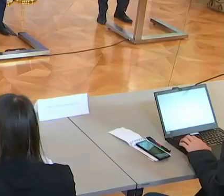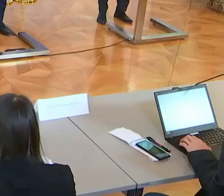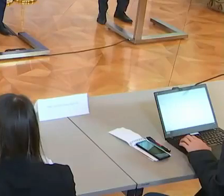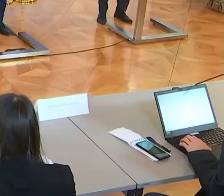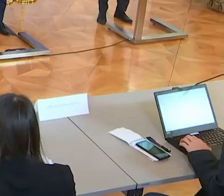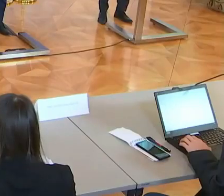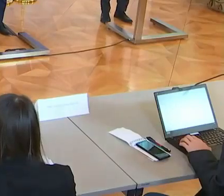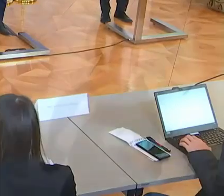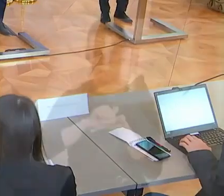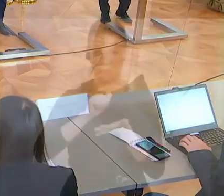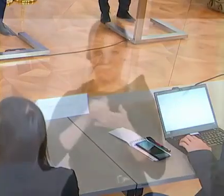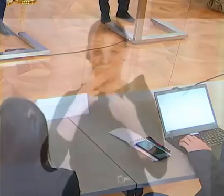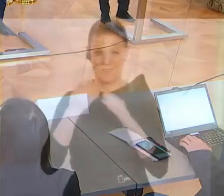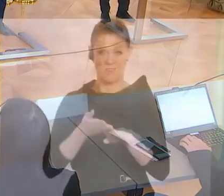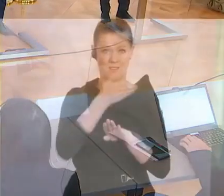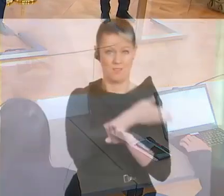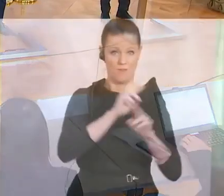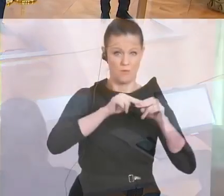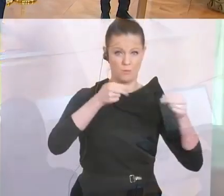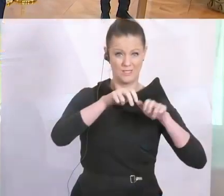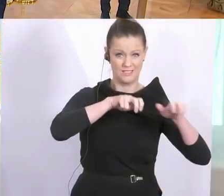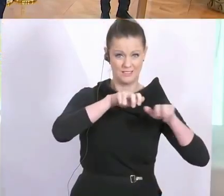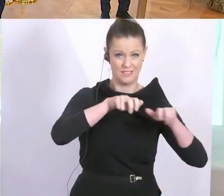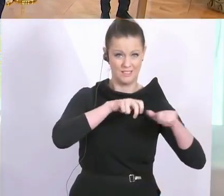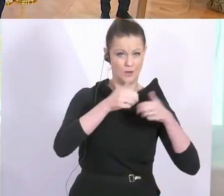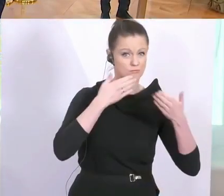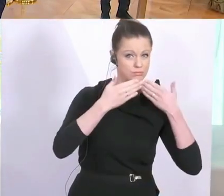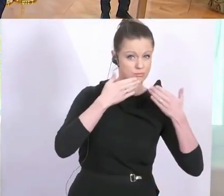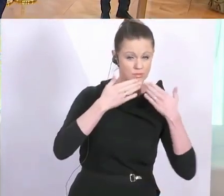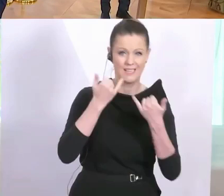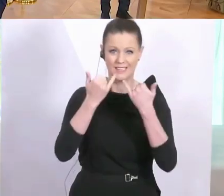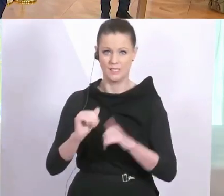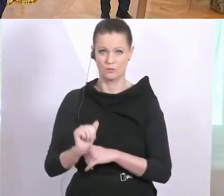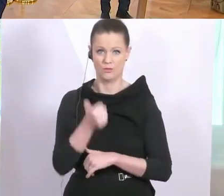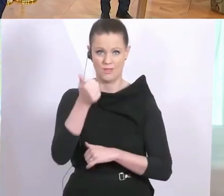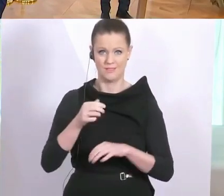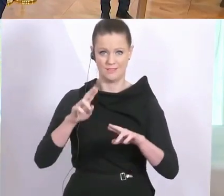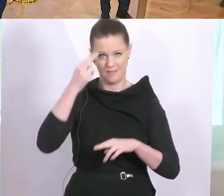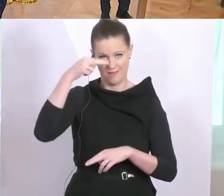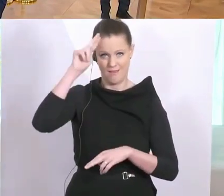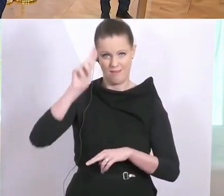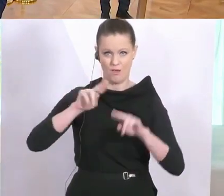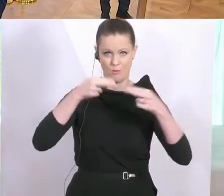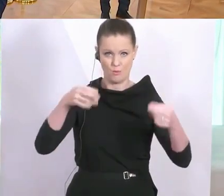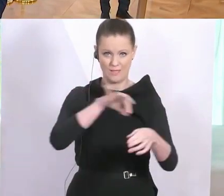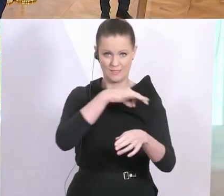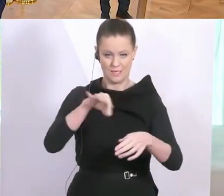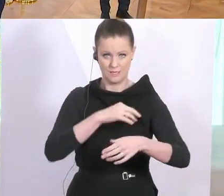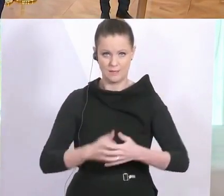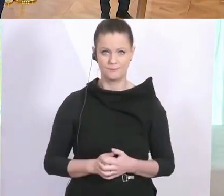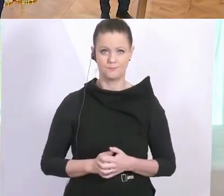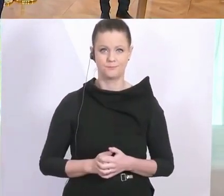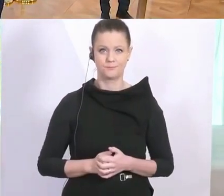Pressestatement im Anschluss an Beratungen der Bundesregierung und das erste Statement, da suche den Herrn Bundeskanzler. Bitteschön. Sehr